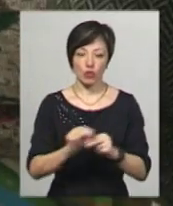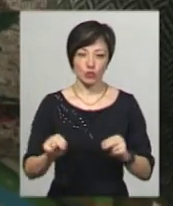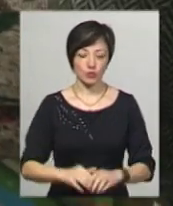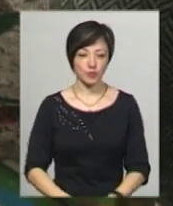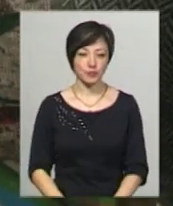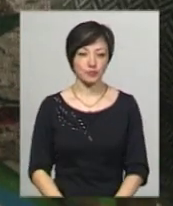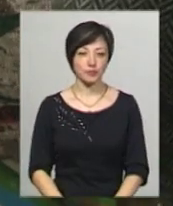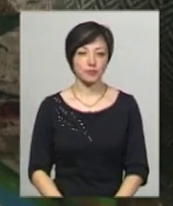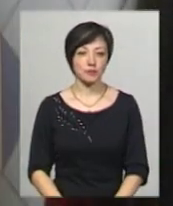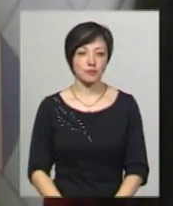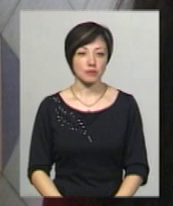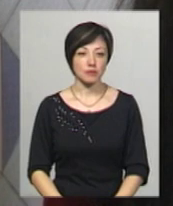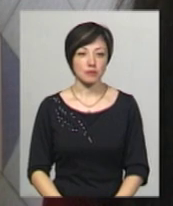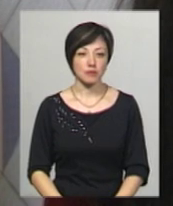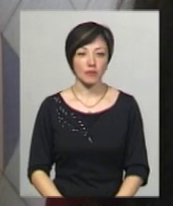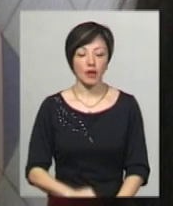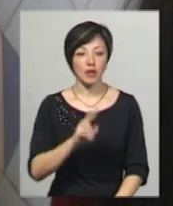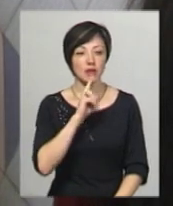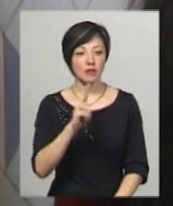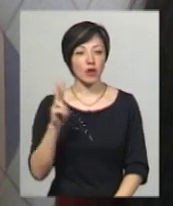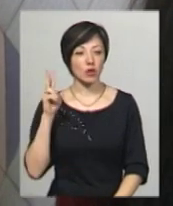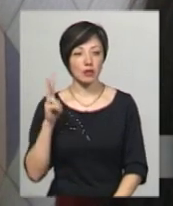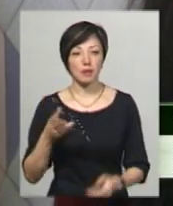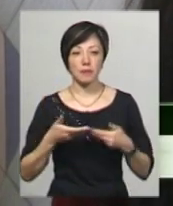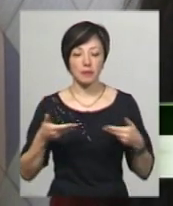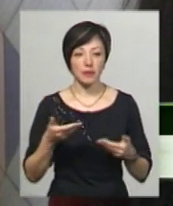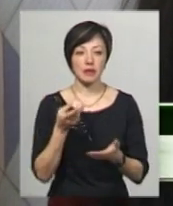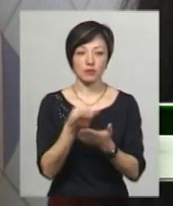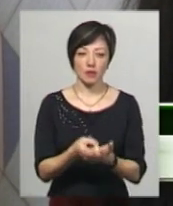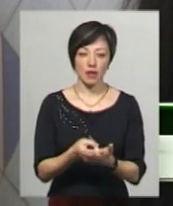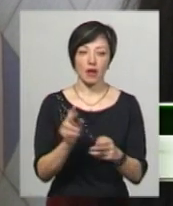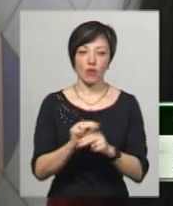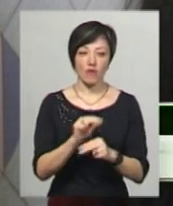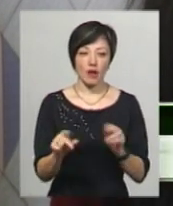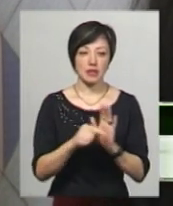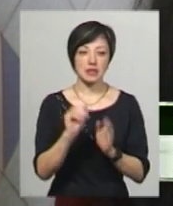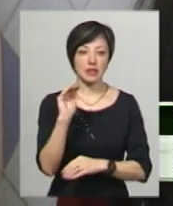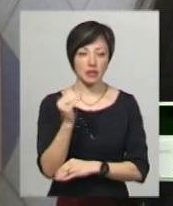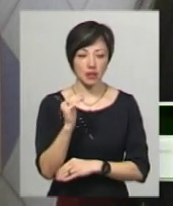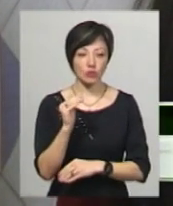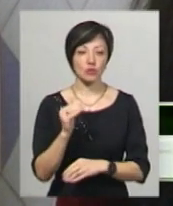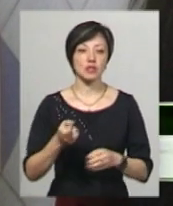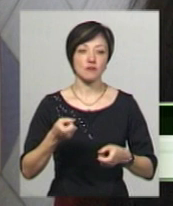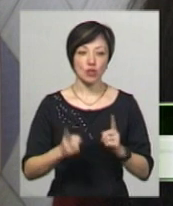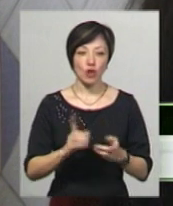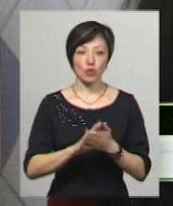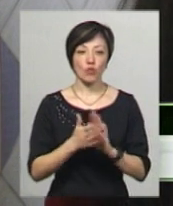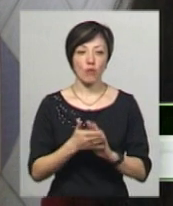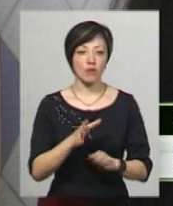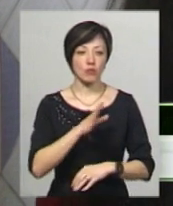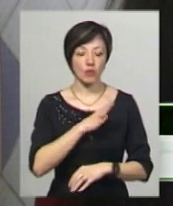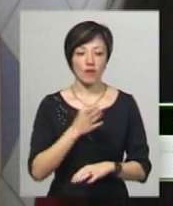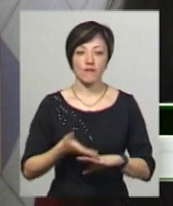Олександра Арнаухова. Два роки тому ми перебували на лікуванні з дитиною. Звичайно, умови були